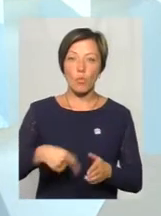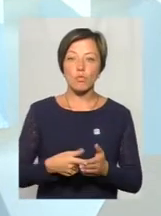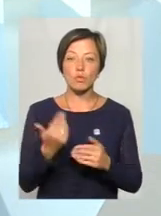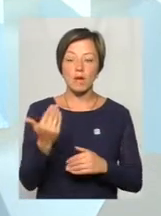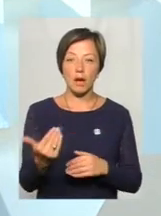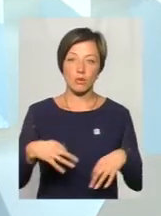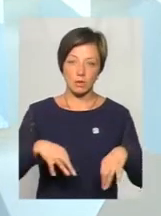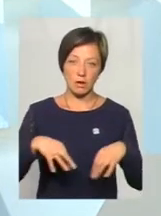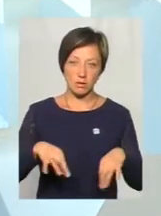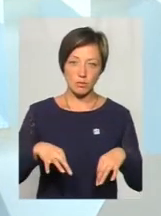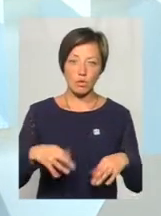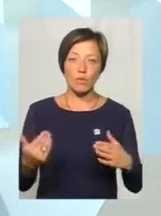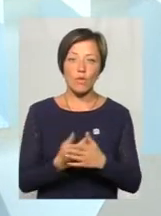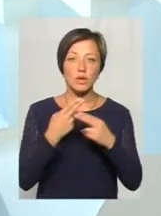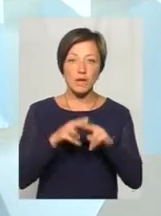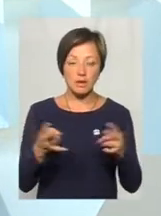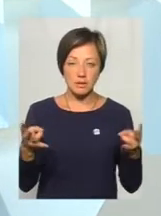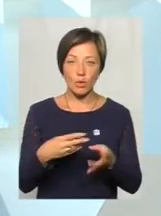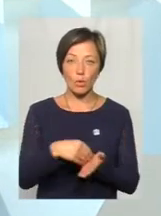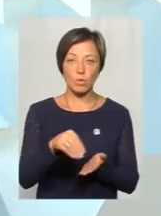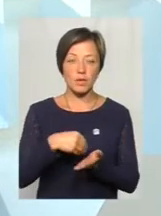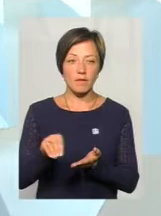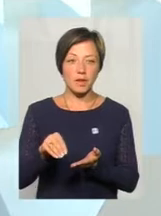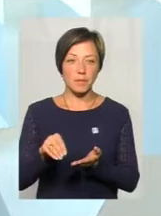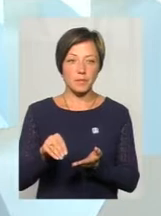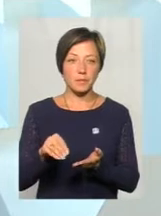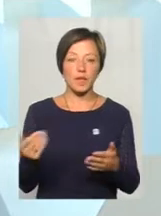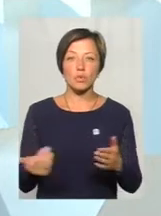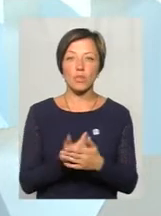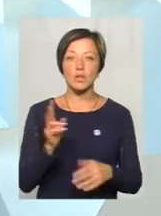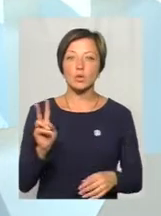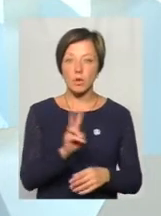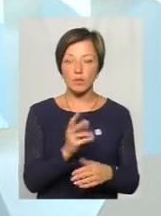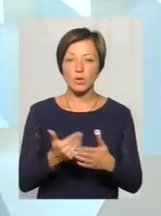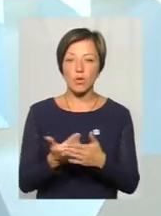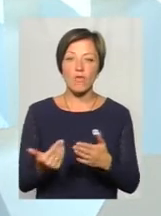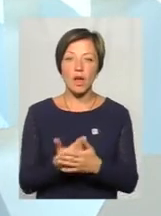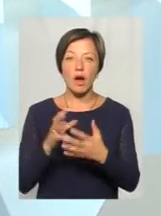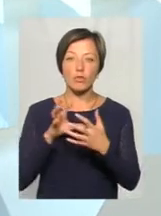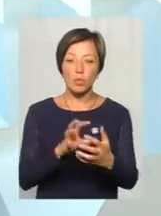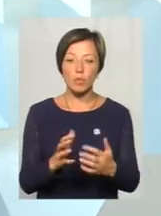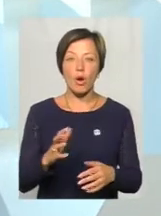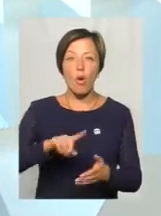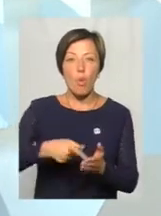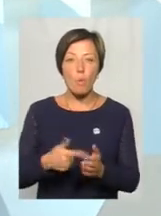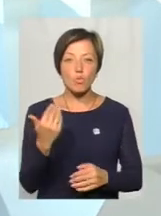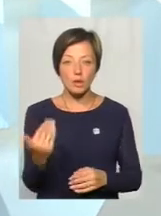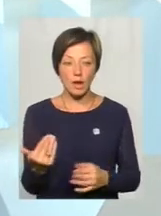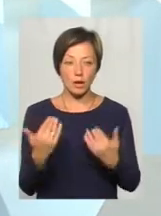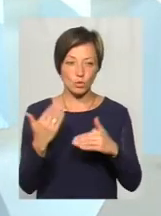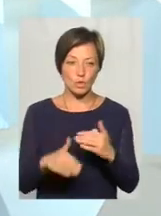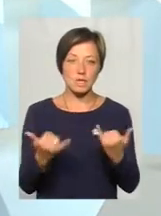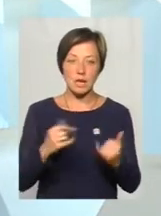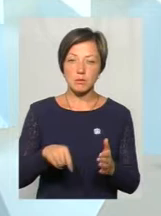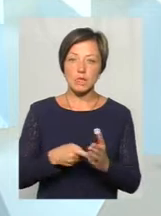купівля нової техніки, це купівля нових тролейбусів, нових автобусів, комунальних вже. І зараз